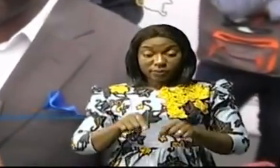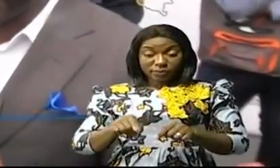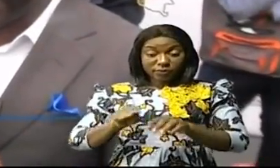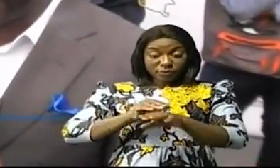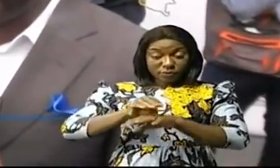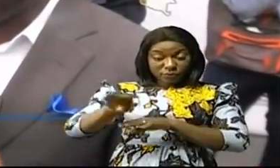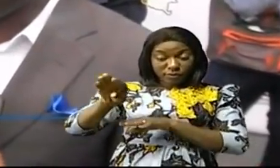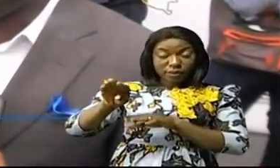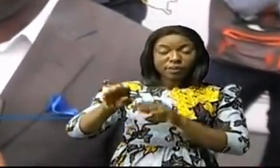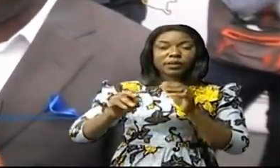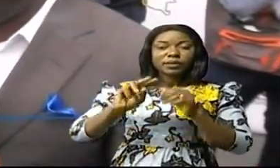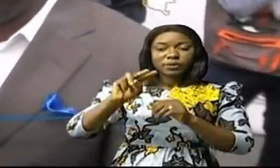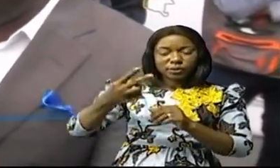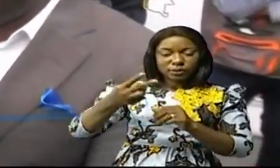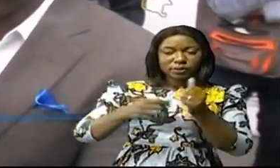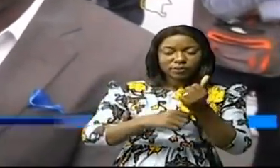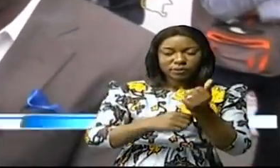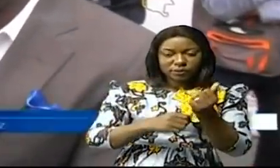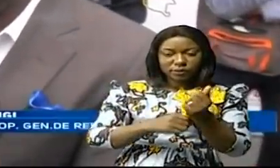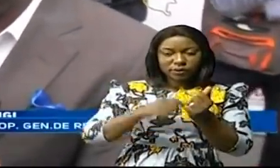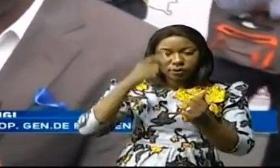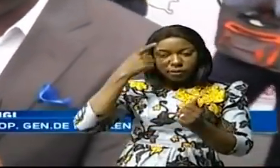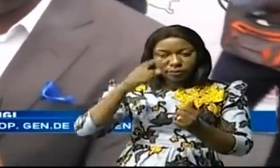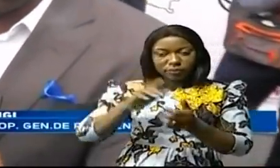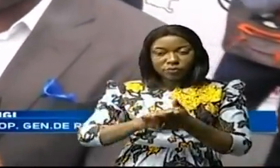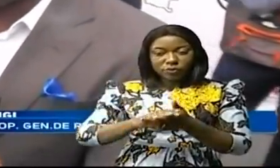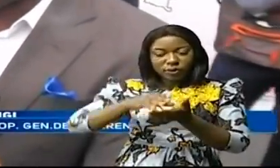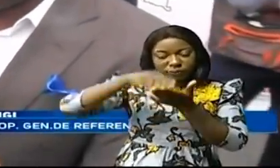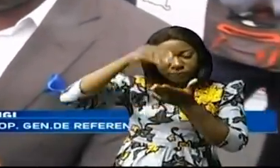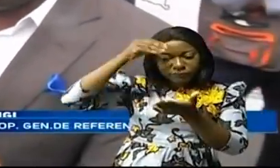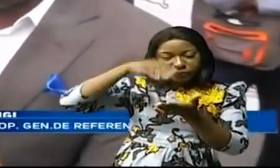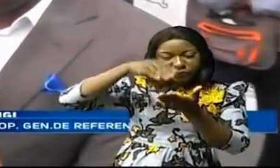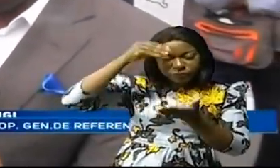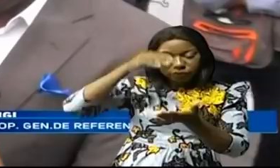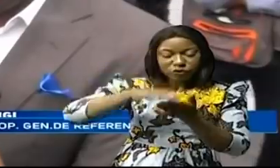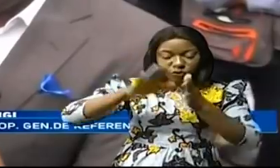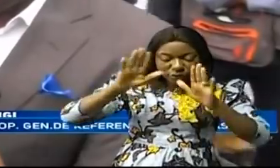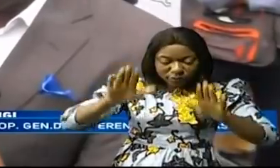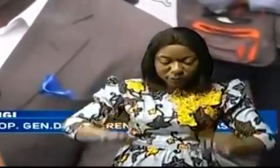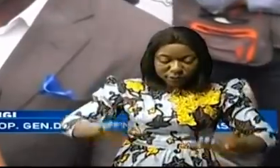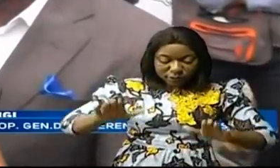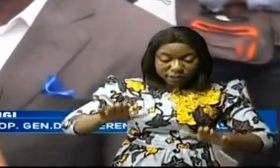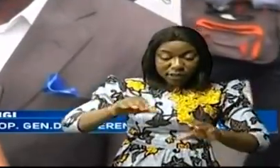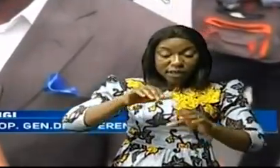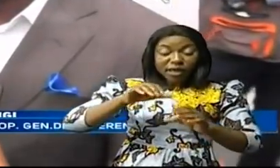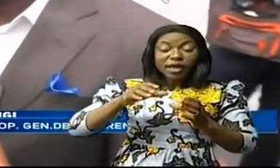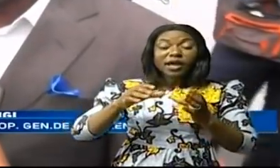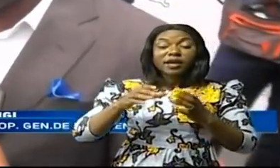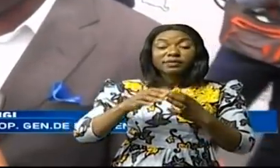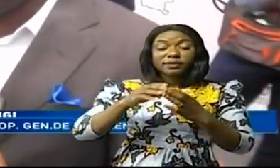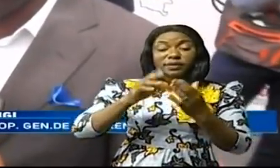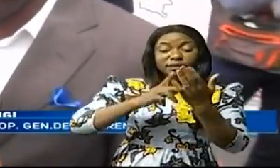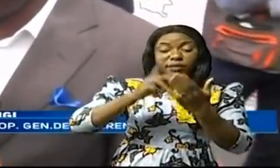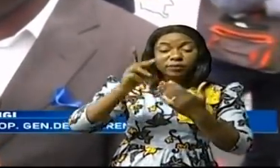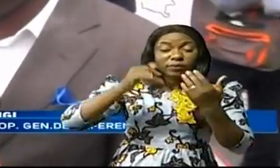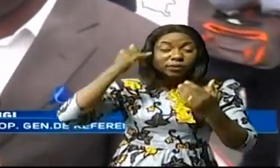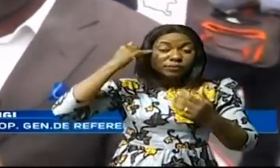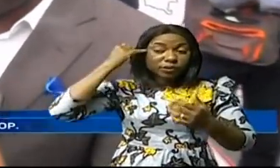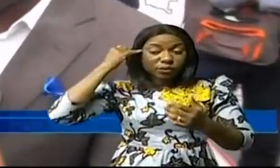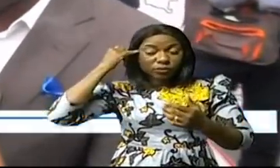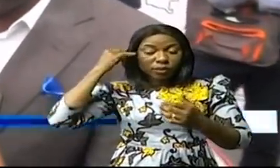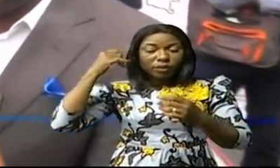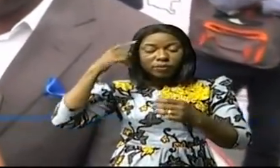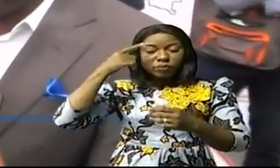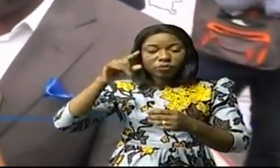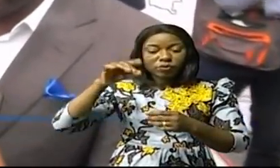technicien qui doit encore aller au Sénégal avec le programme japonais pour justement assurer